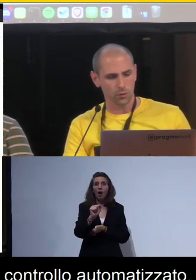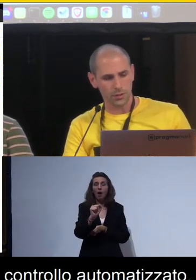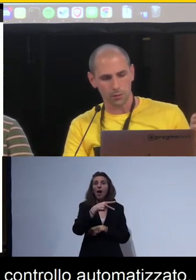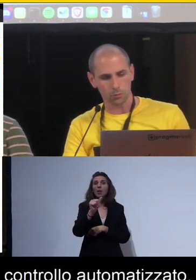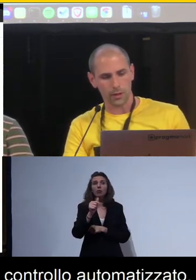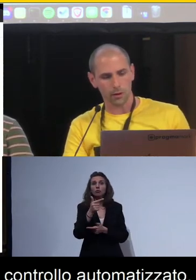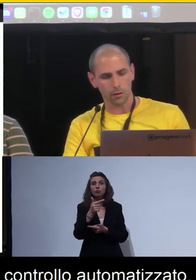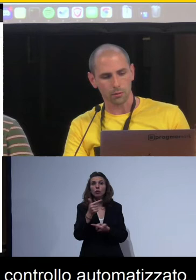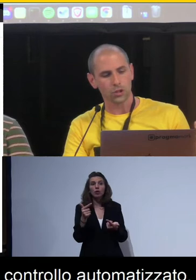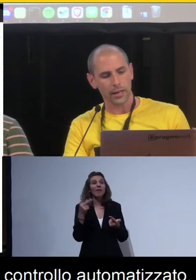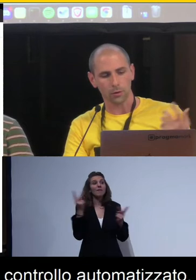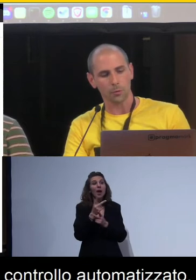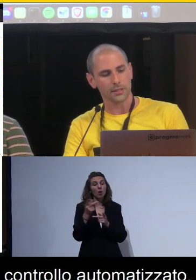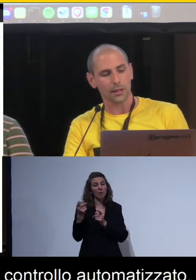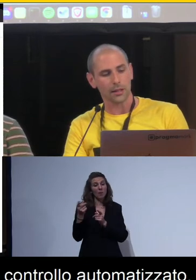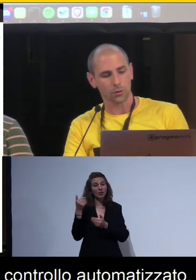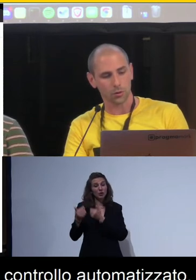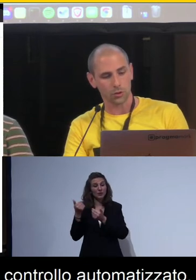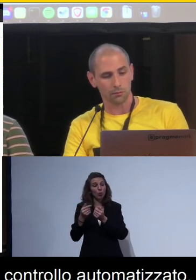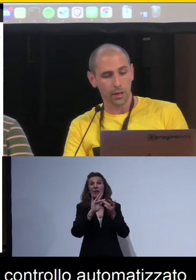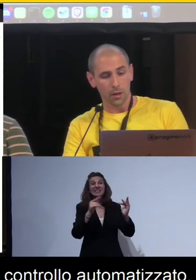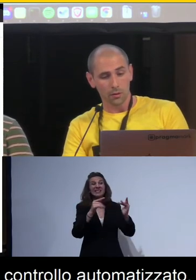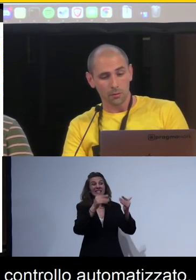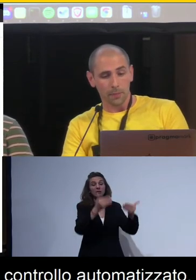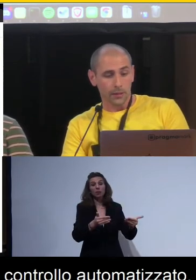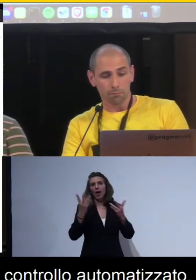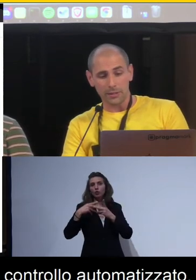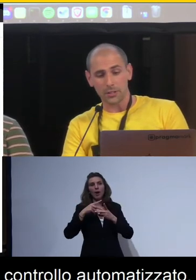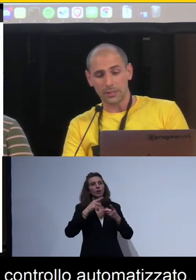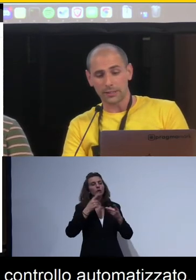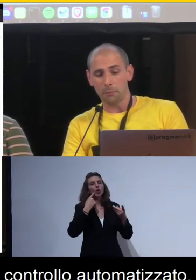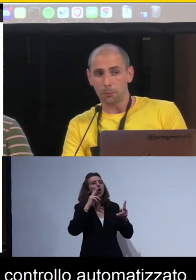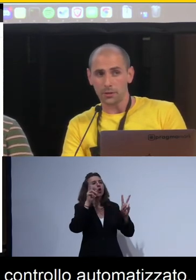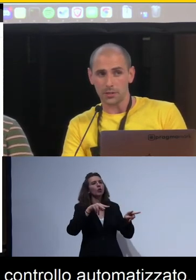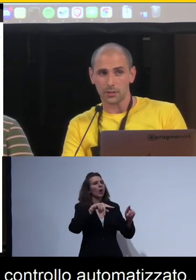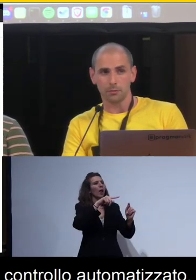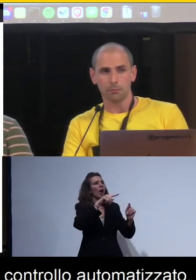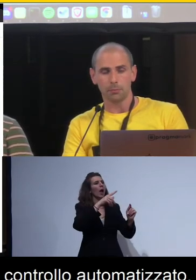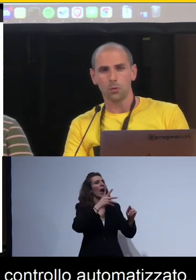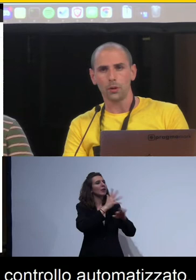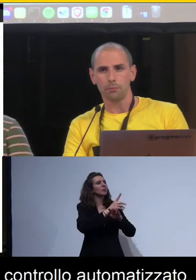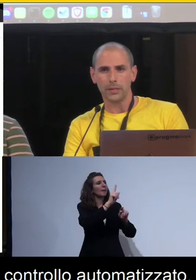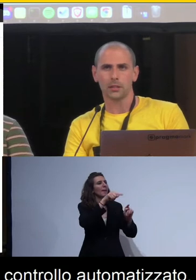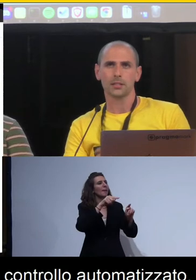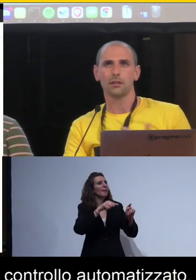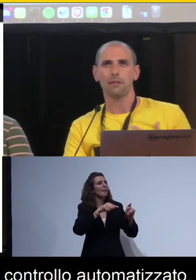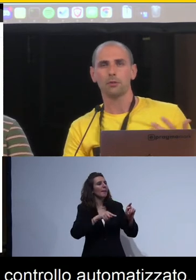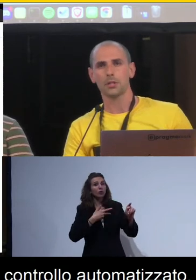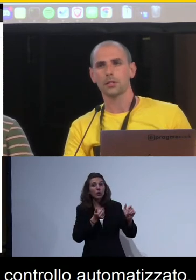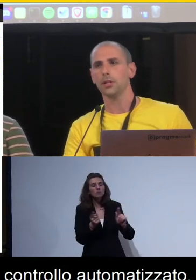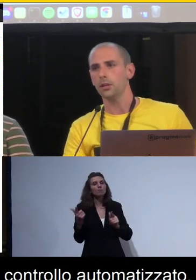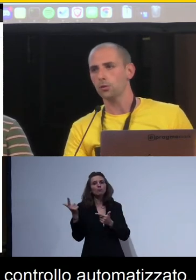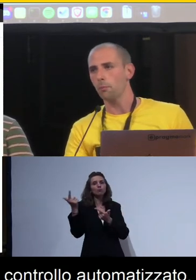Keynote non esiste un checker automatizzato così, mentre invece in realtà in PowerPoint esiste, per cui chi sta